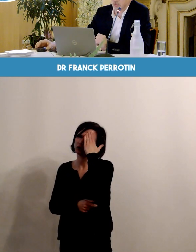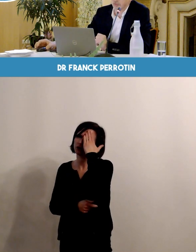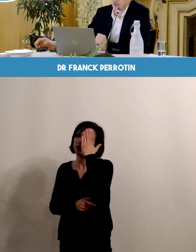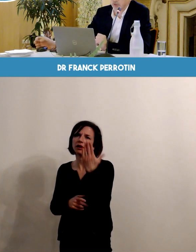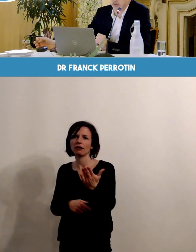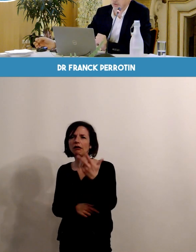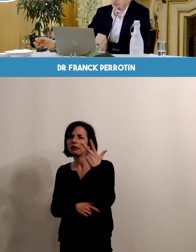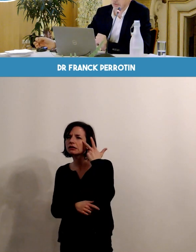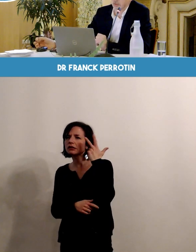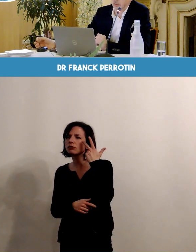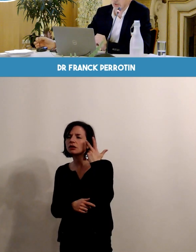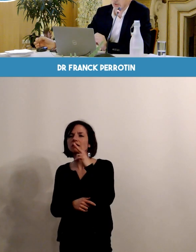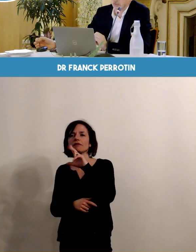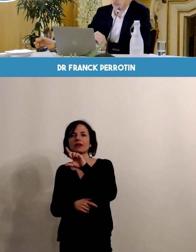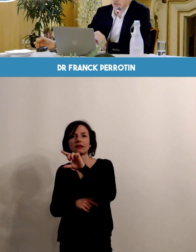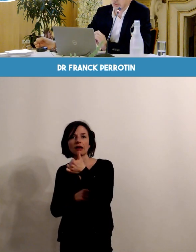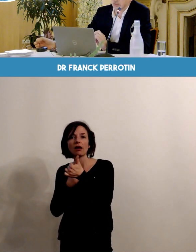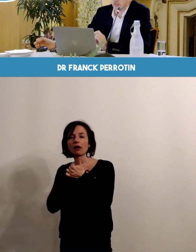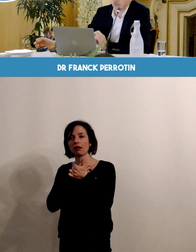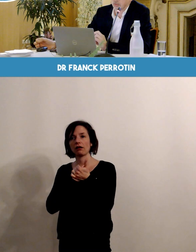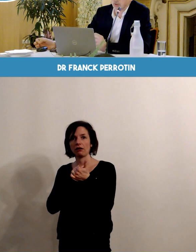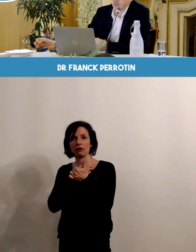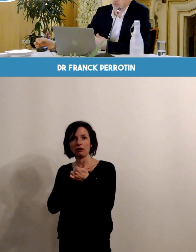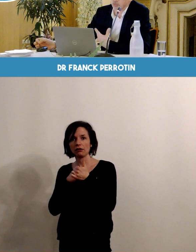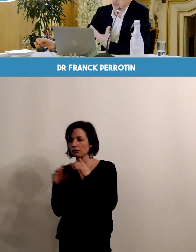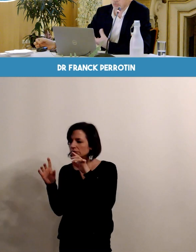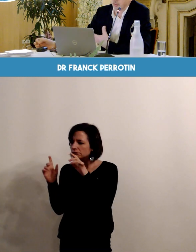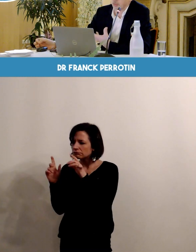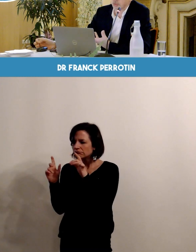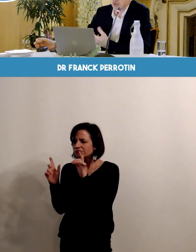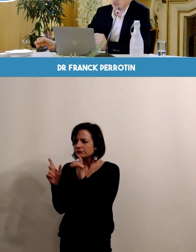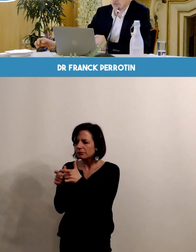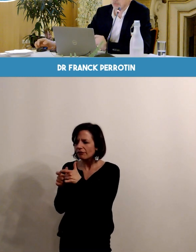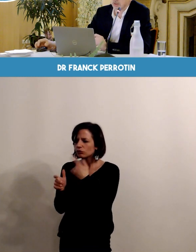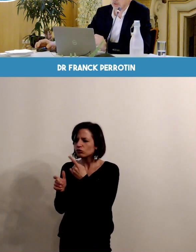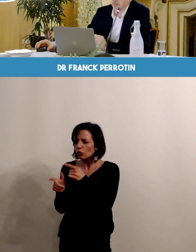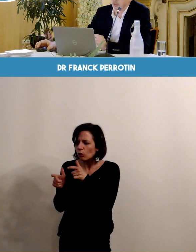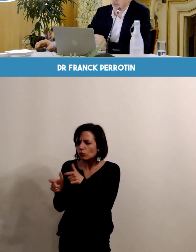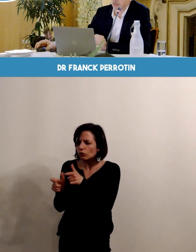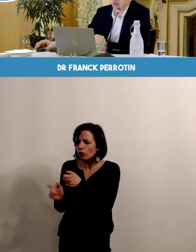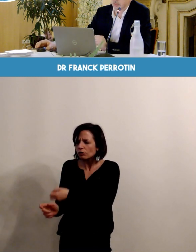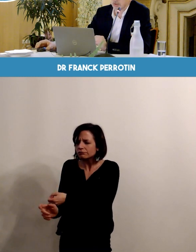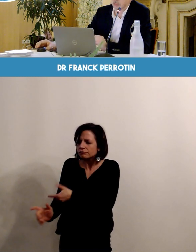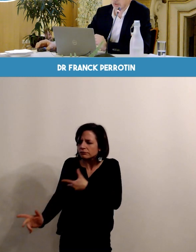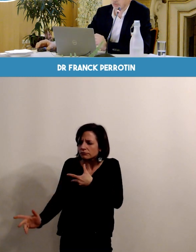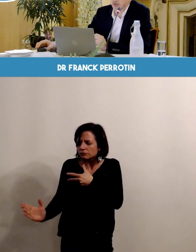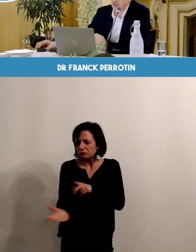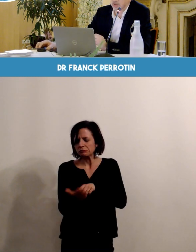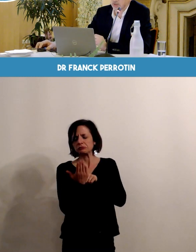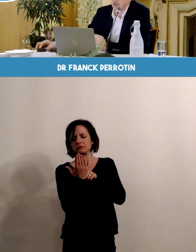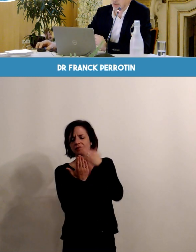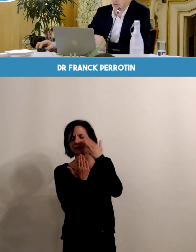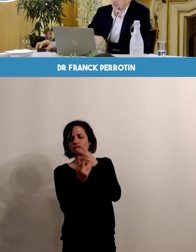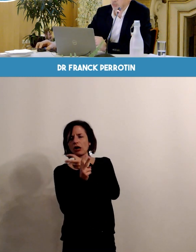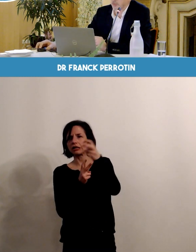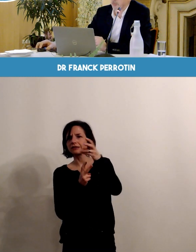21 qui se fait maintenant de façon un peu proposée systématiquement au premier trimestre de la grossesse